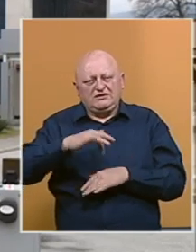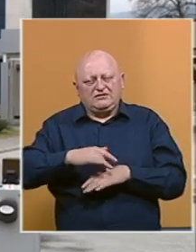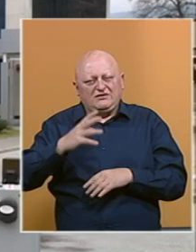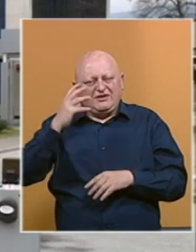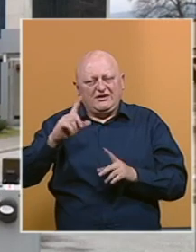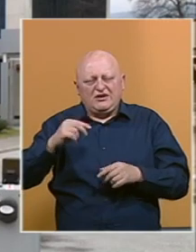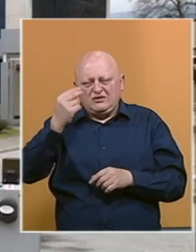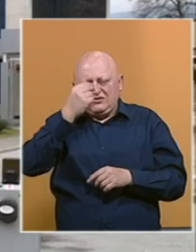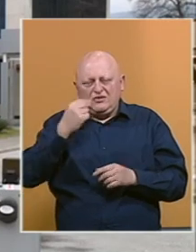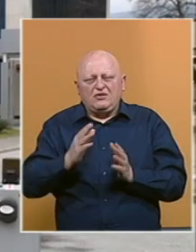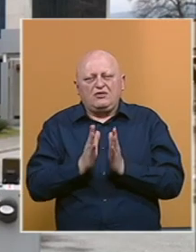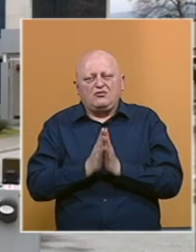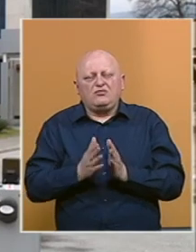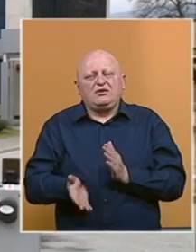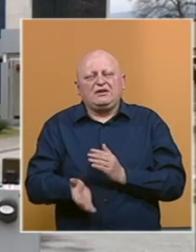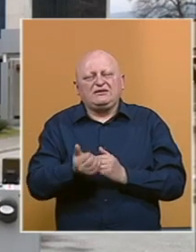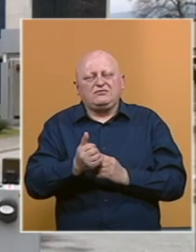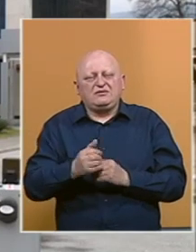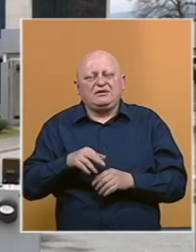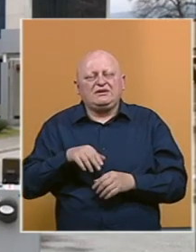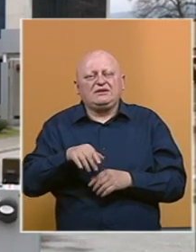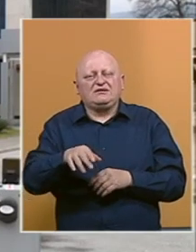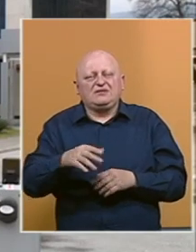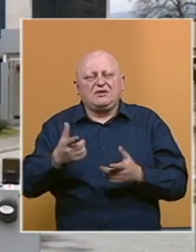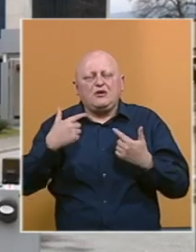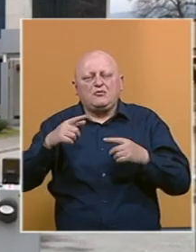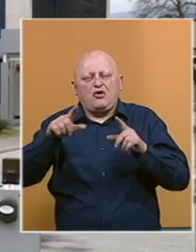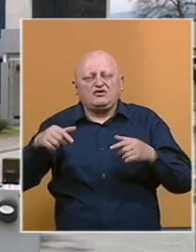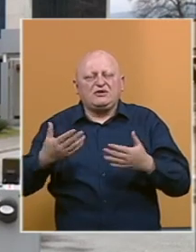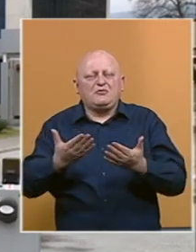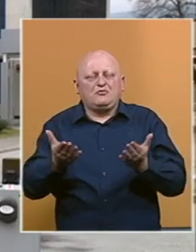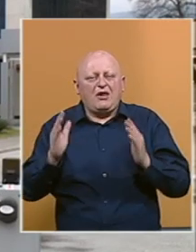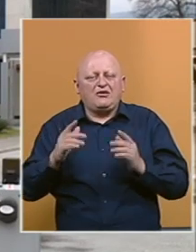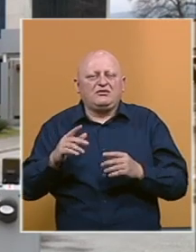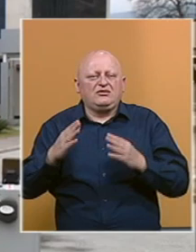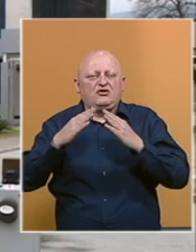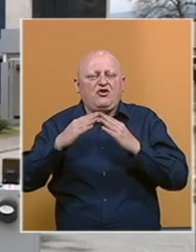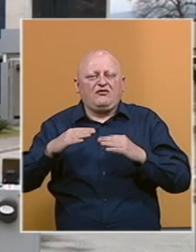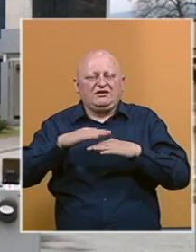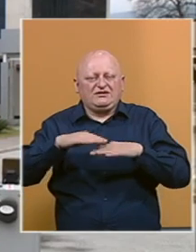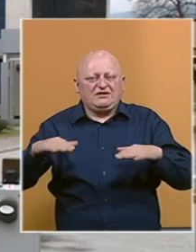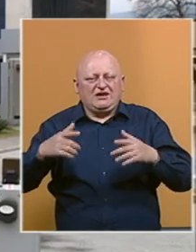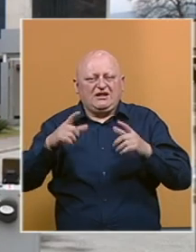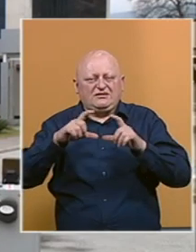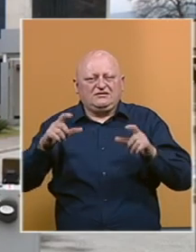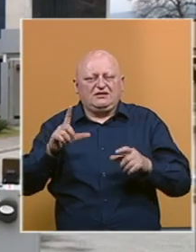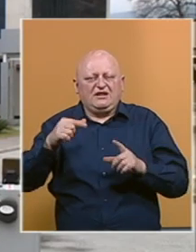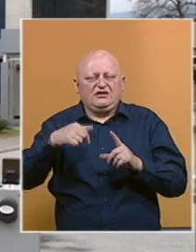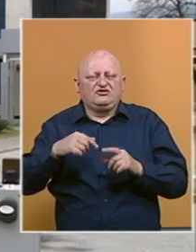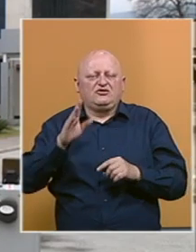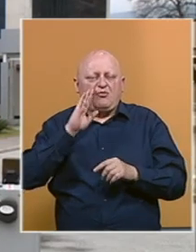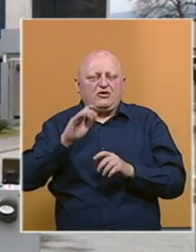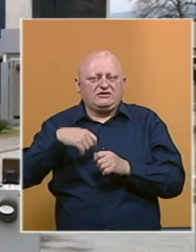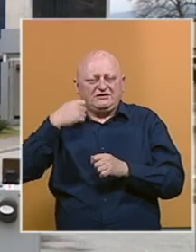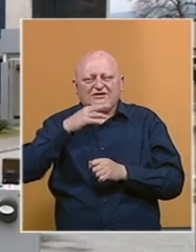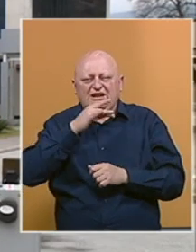Vlade Republike Srpske mole da izbjegavaju izlazak na prozore, balkone ili krovove zgrada. Lejla Čeljo, BHT1,